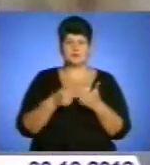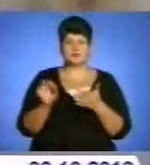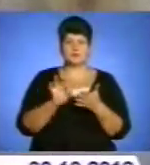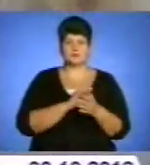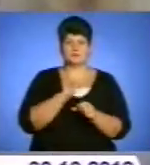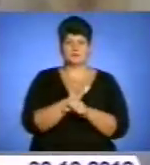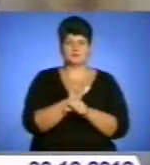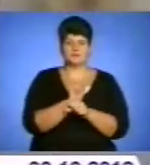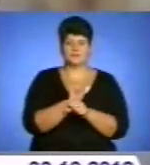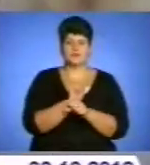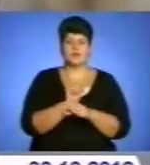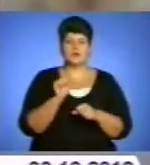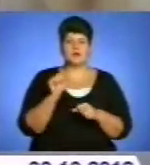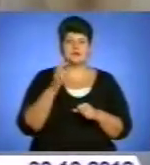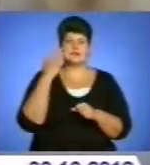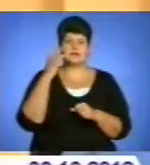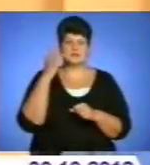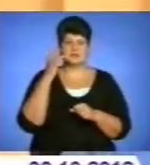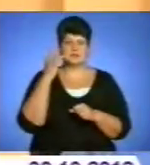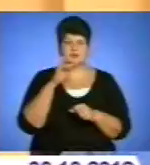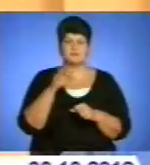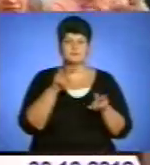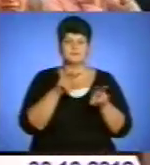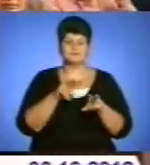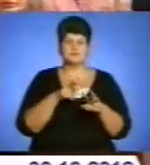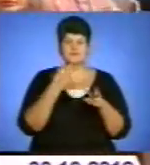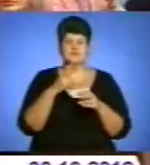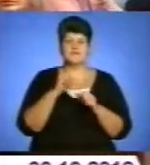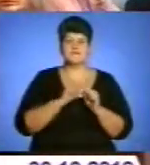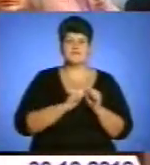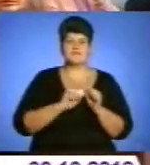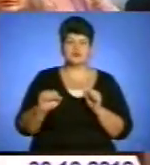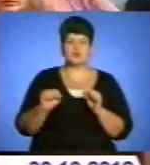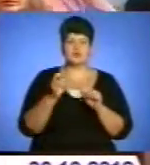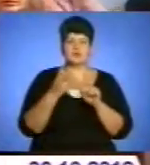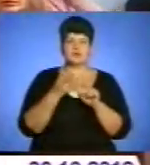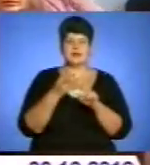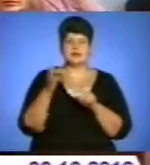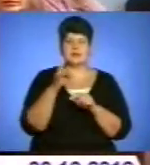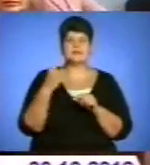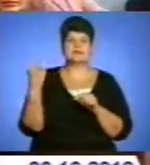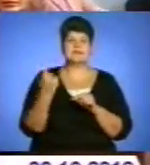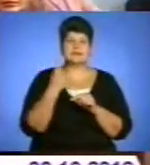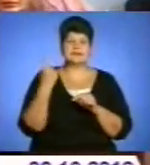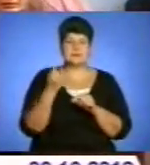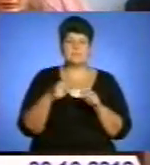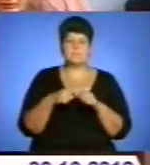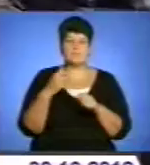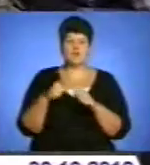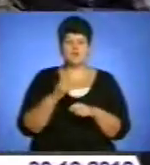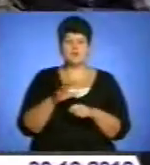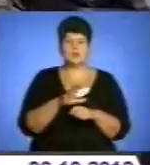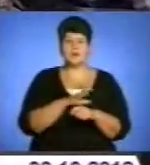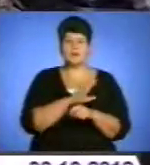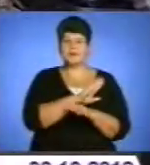Рено Домініко із США спостерігав за виборчим процесом у Сивостополі вже втретє. За його словами, єдиним незначним порушенням цього голосування було